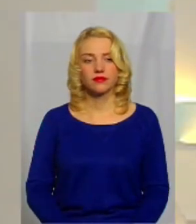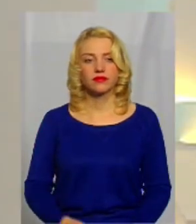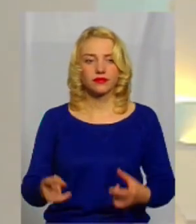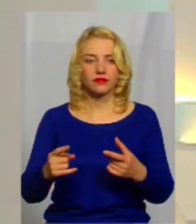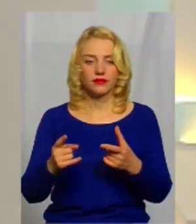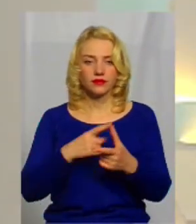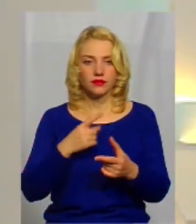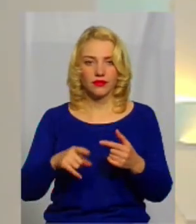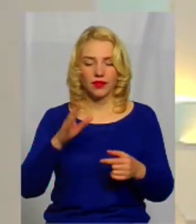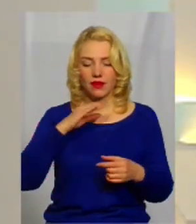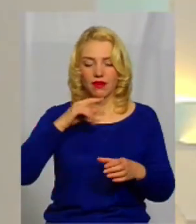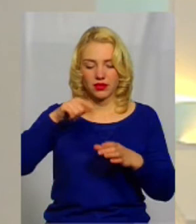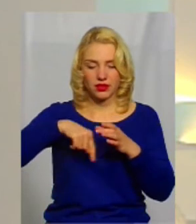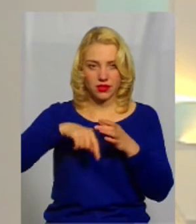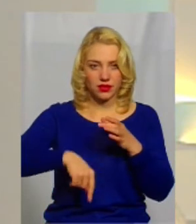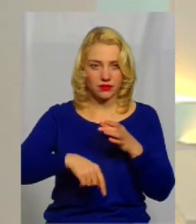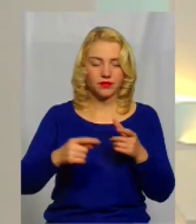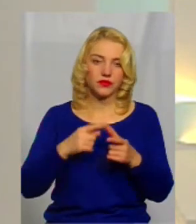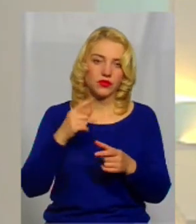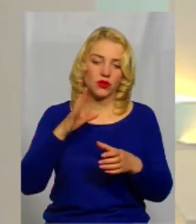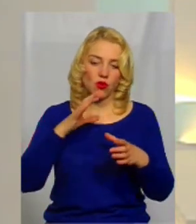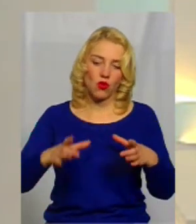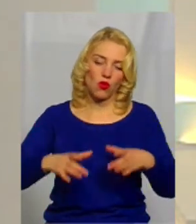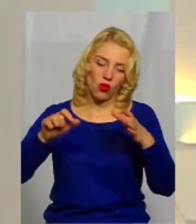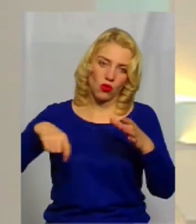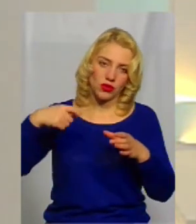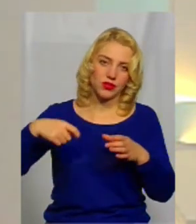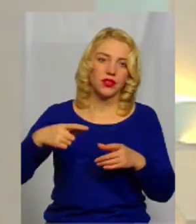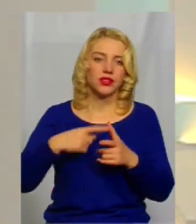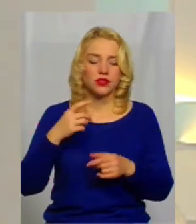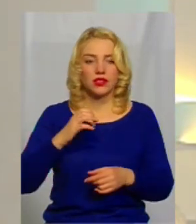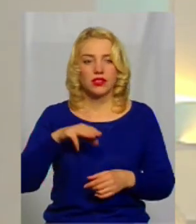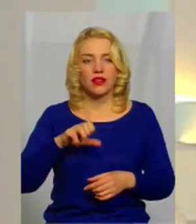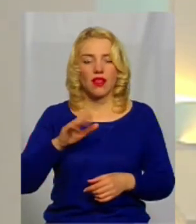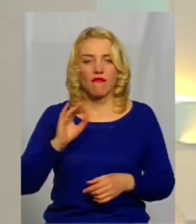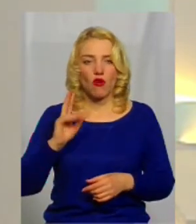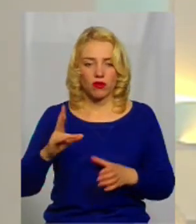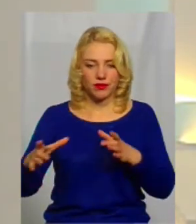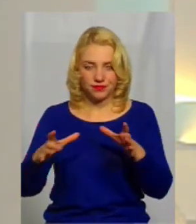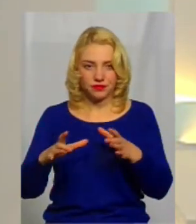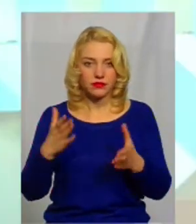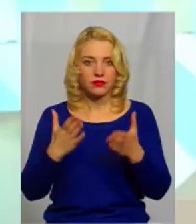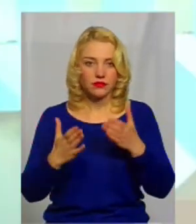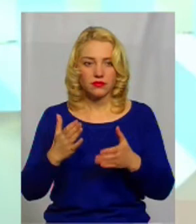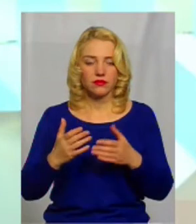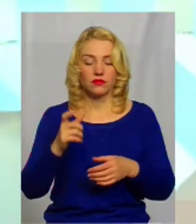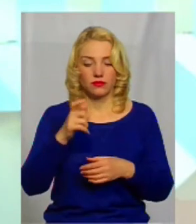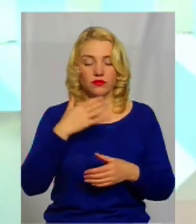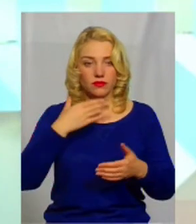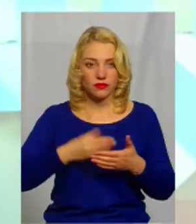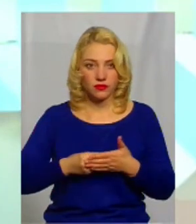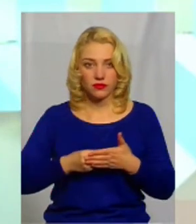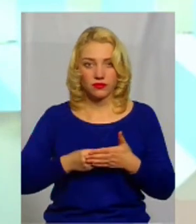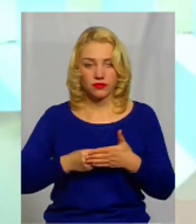Чи артезіанська свердловина, чи колодязь, чи ставок? Якщо людина у себе на